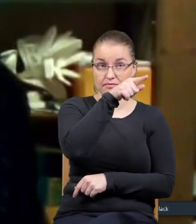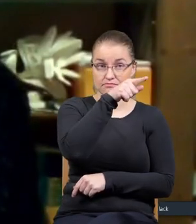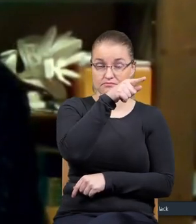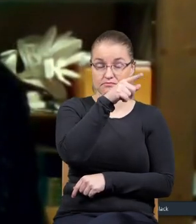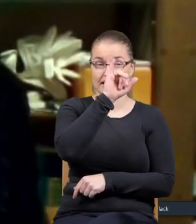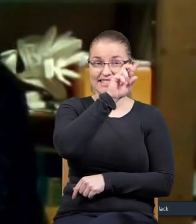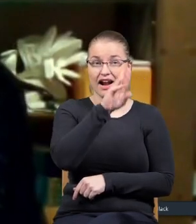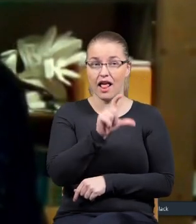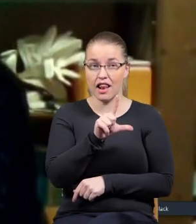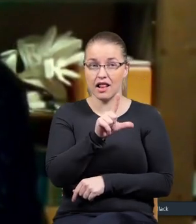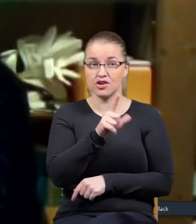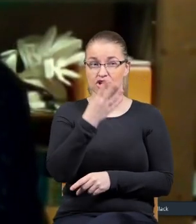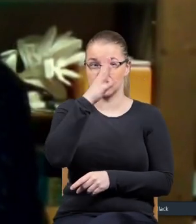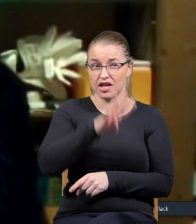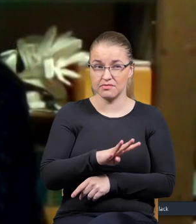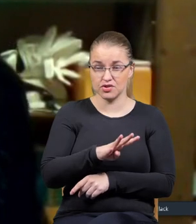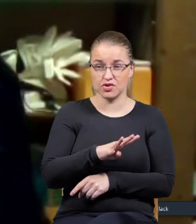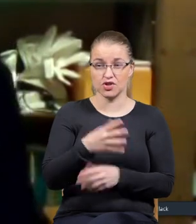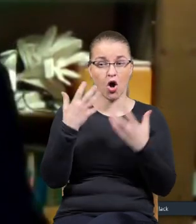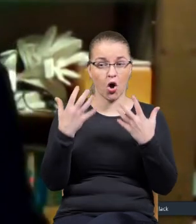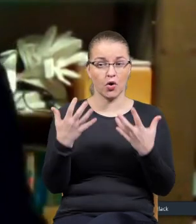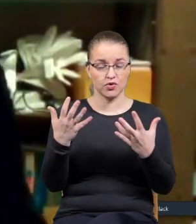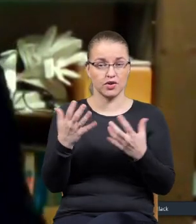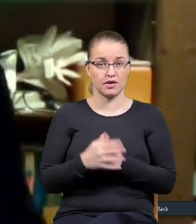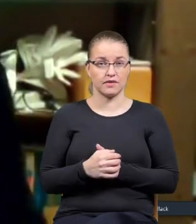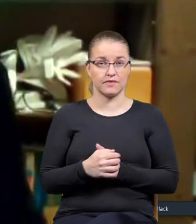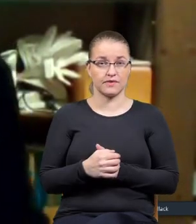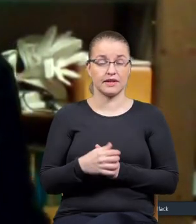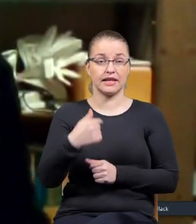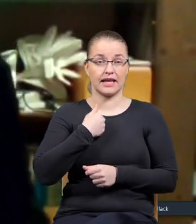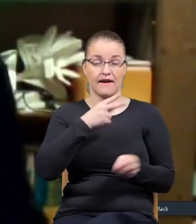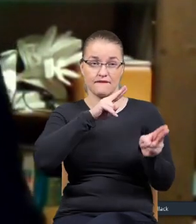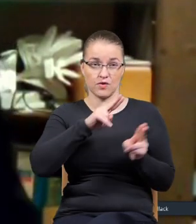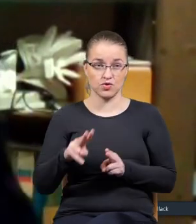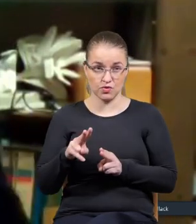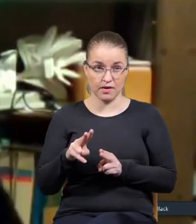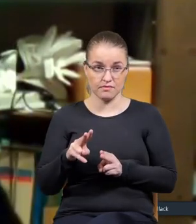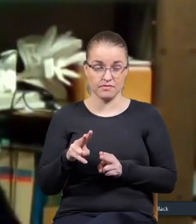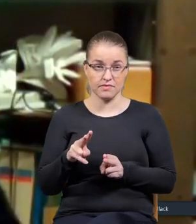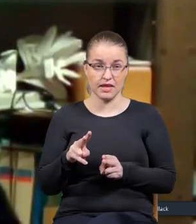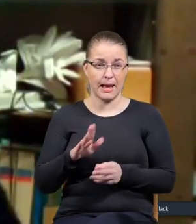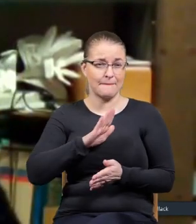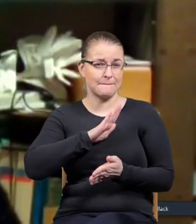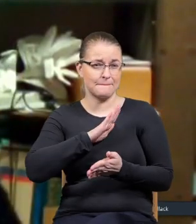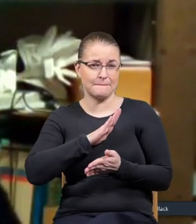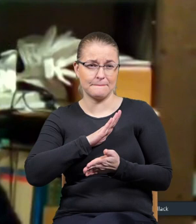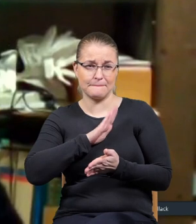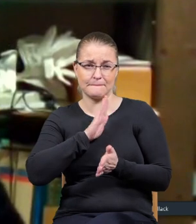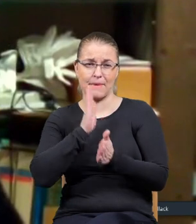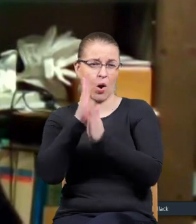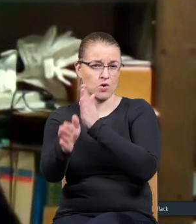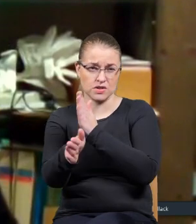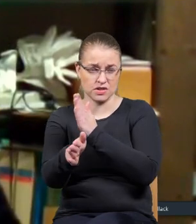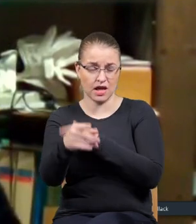miesiące jako ochotnik do Izraela. I jak wróciłem z Izraela, to prawie bezpośrednio